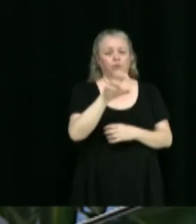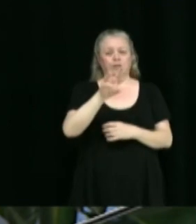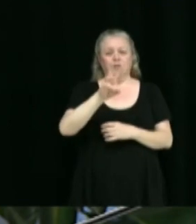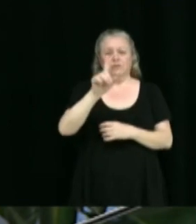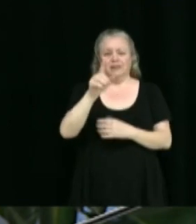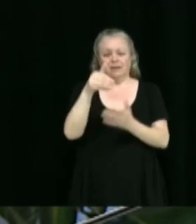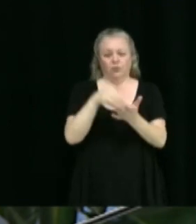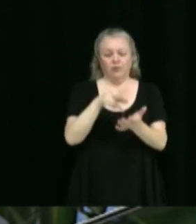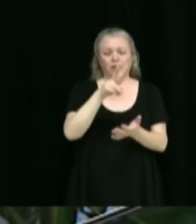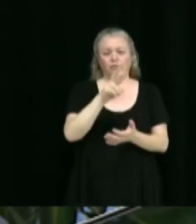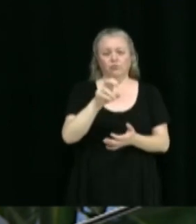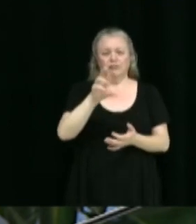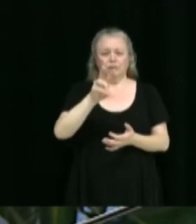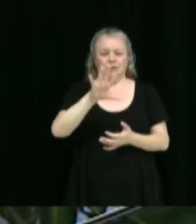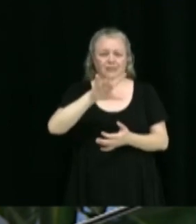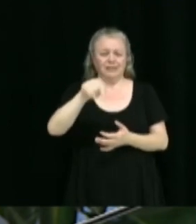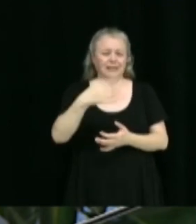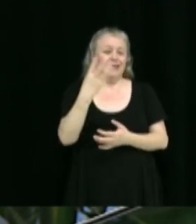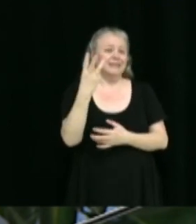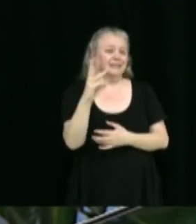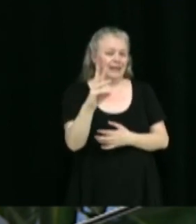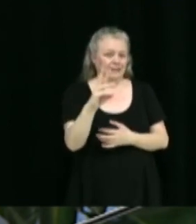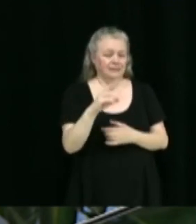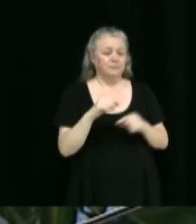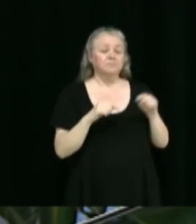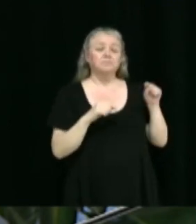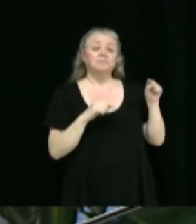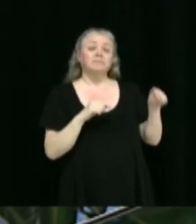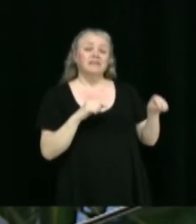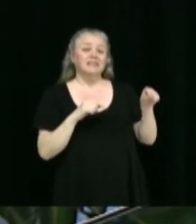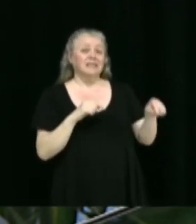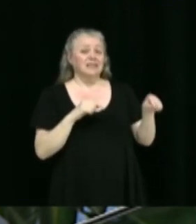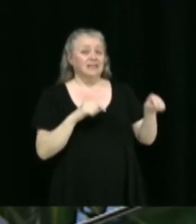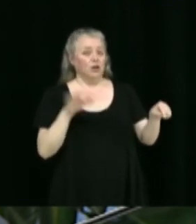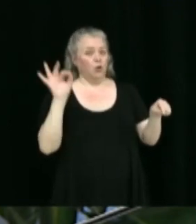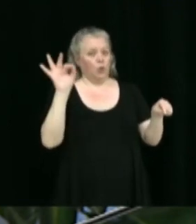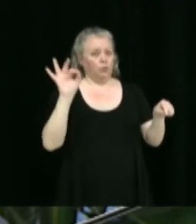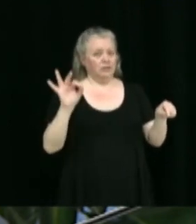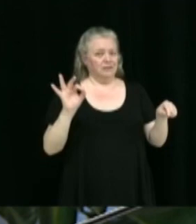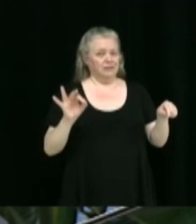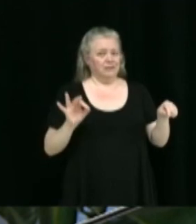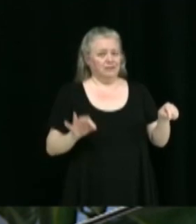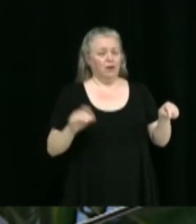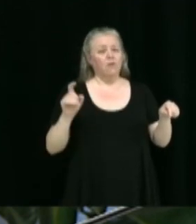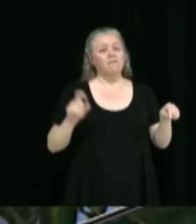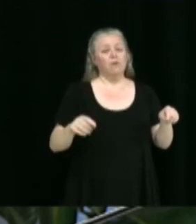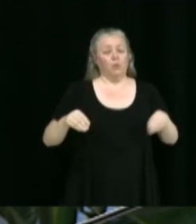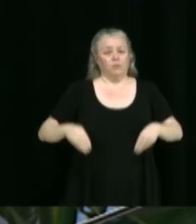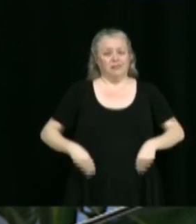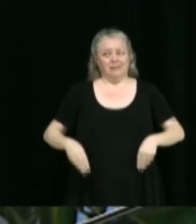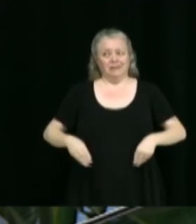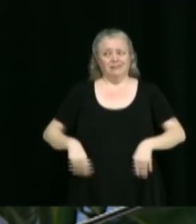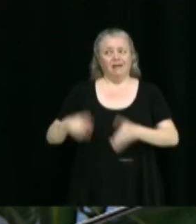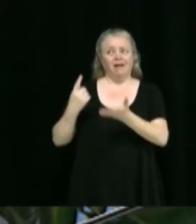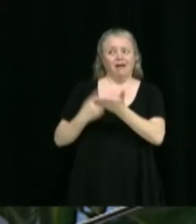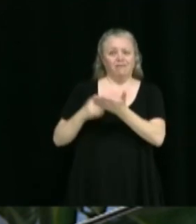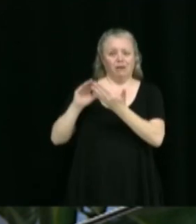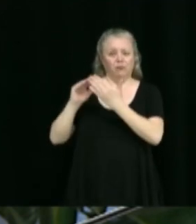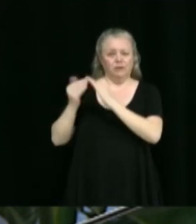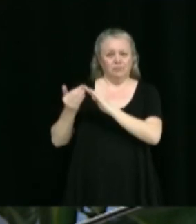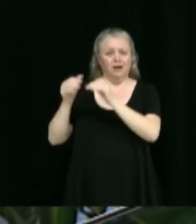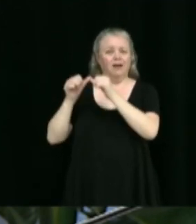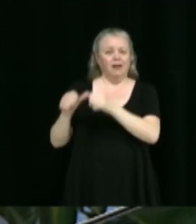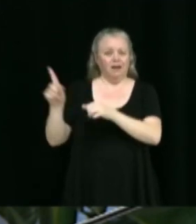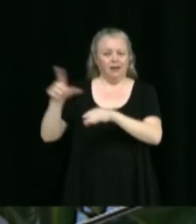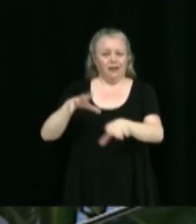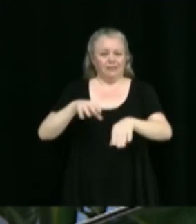265,16 $. Celui-ci conditionnellement à l'approbation par le ministère des Affaires municipales et de l'Habitation